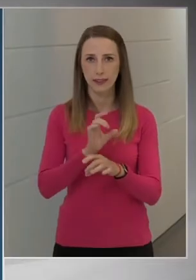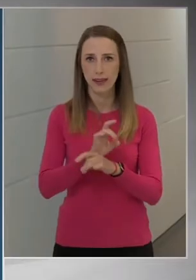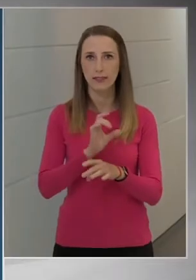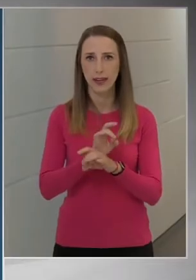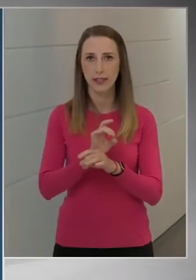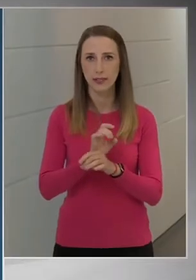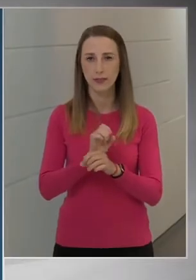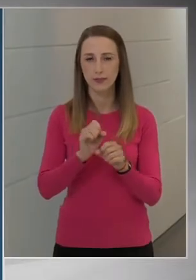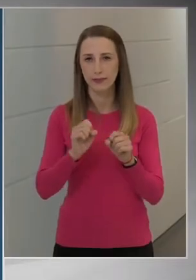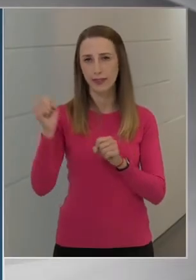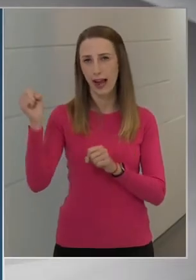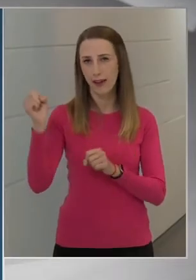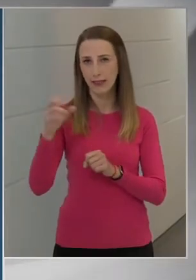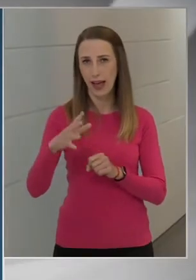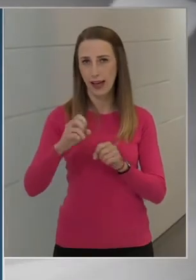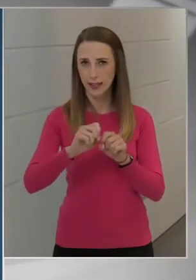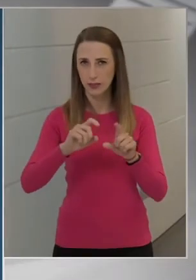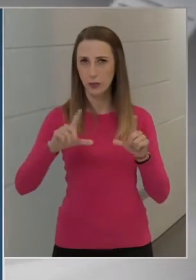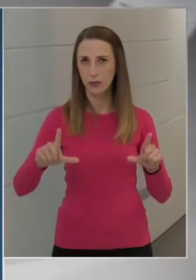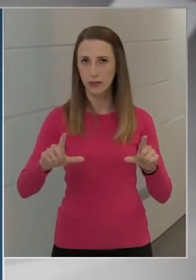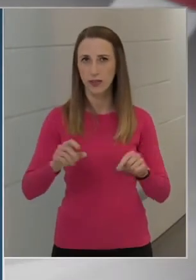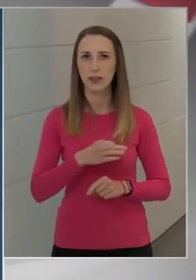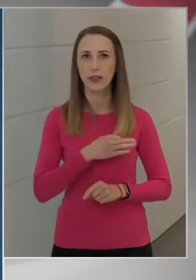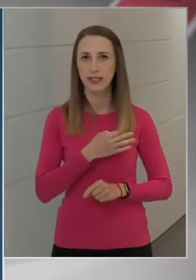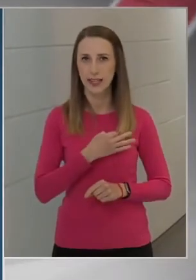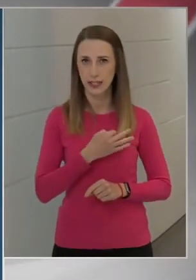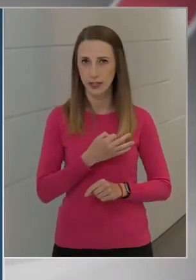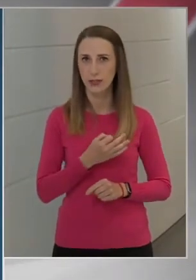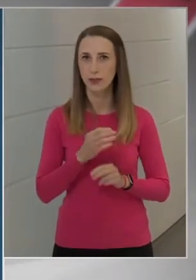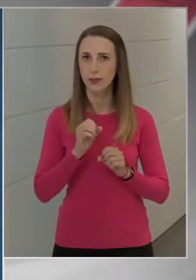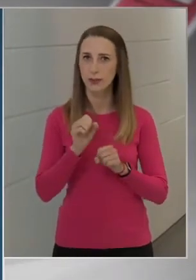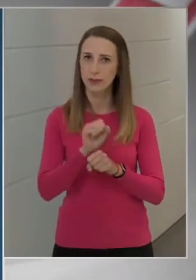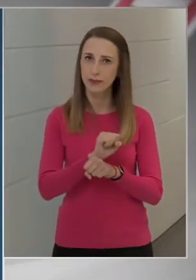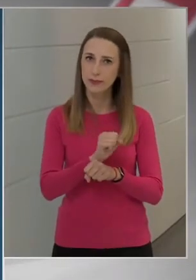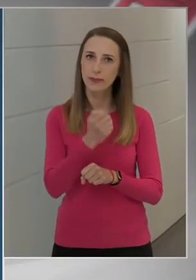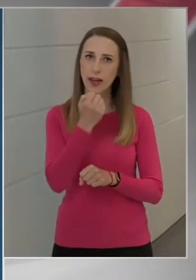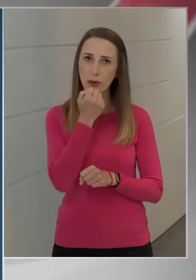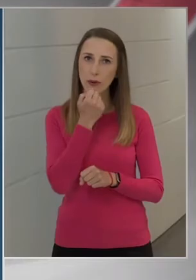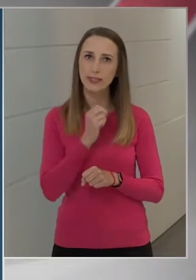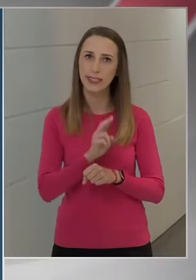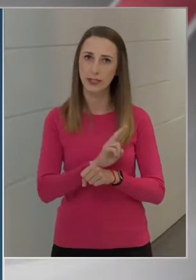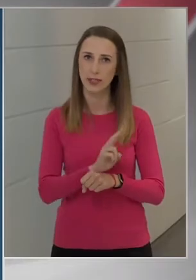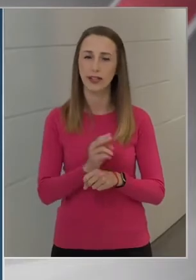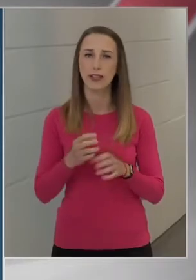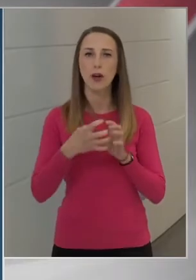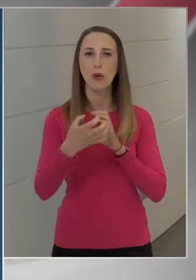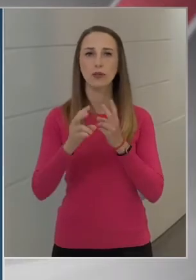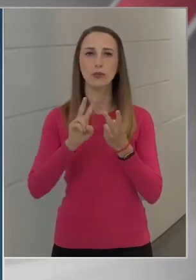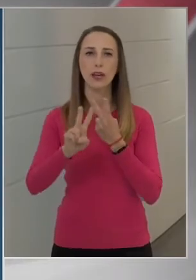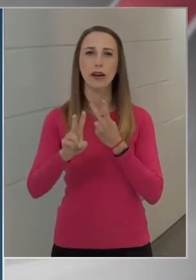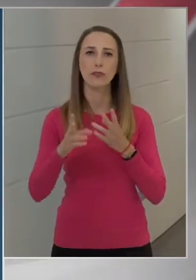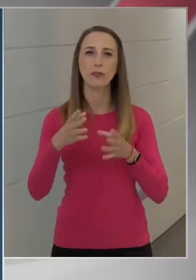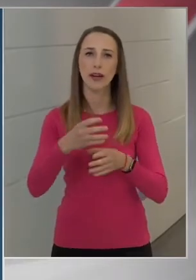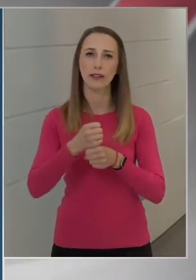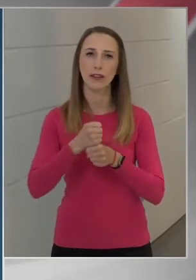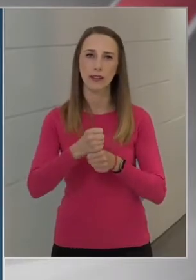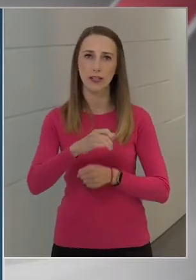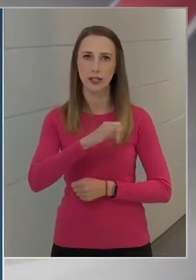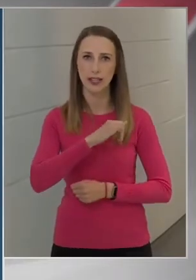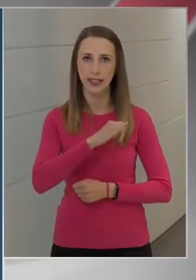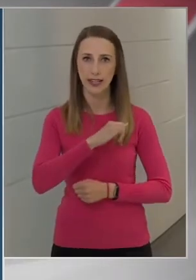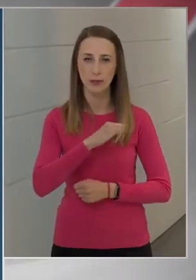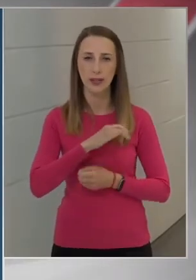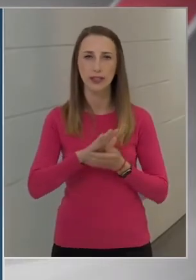rávilágított arra, hogy az egészségünk megőrzése és hosszú távú megtartása érdekében